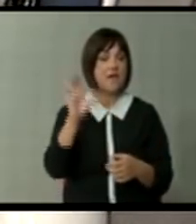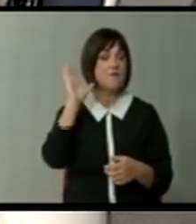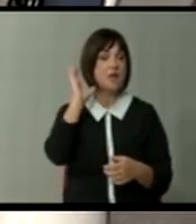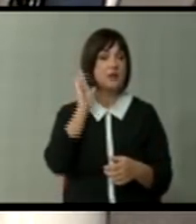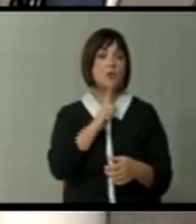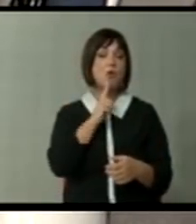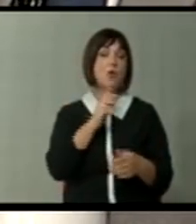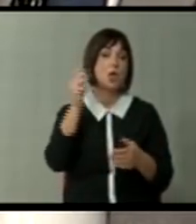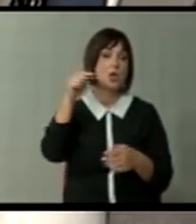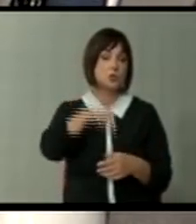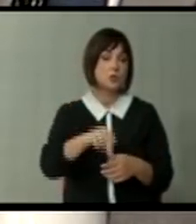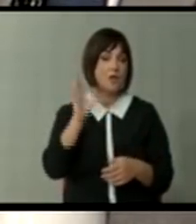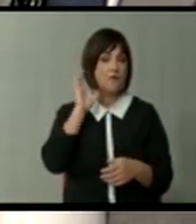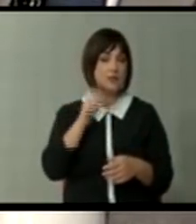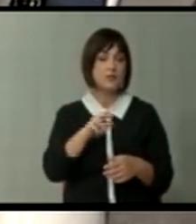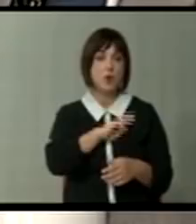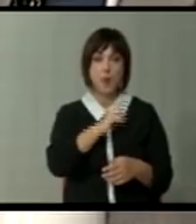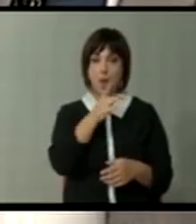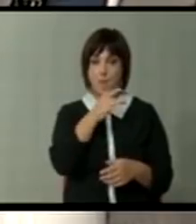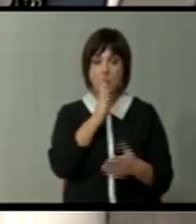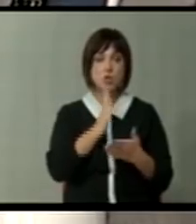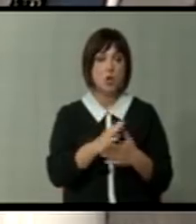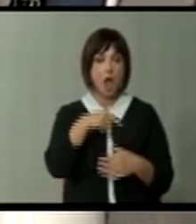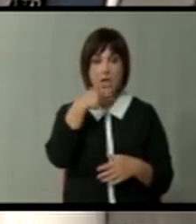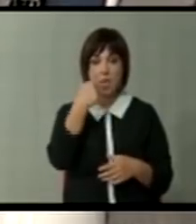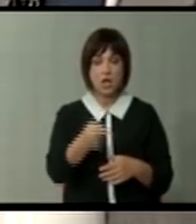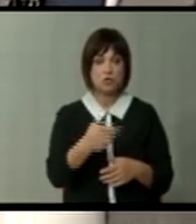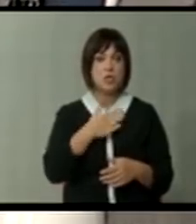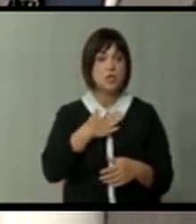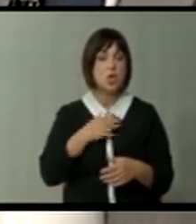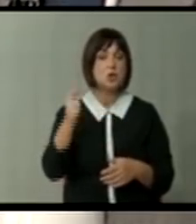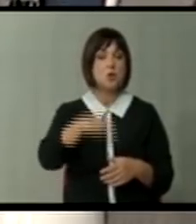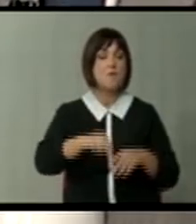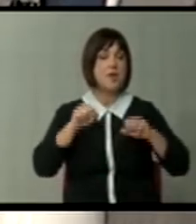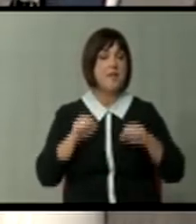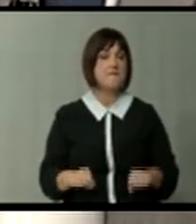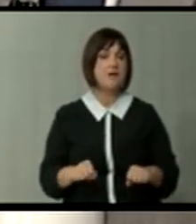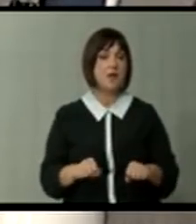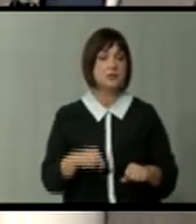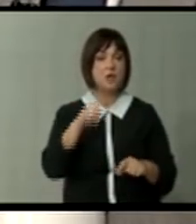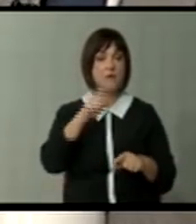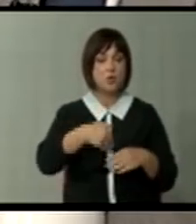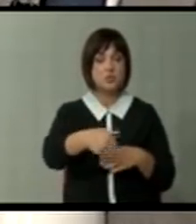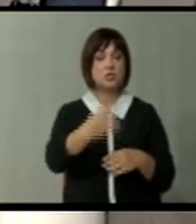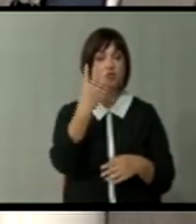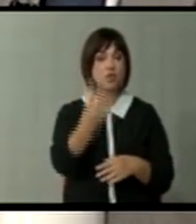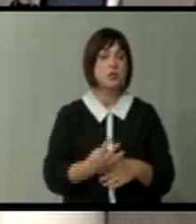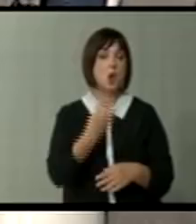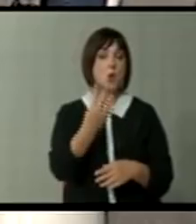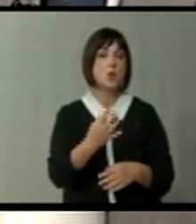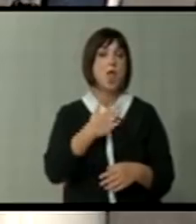која ке дойде на власт во Р. Македонија и која ке каже ние дојдовме на власт. Во следните 4 години